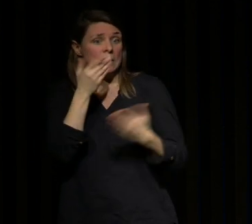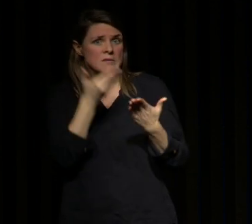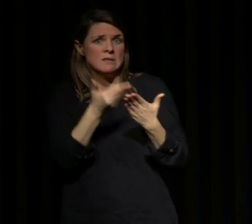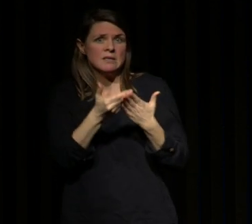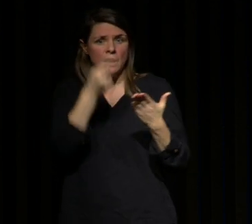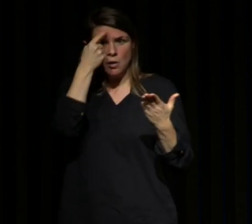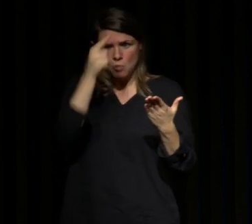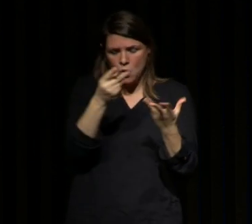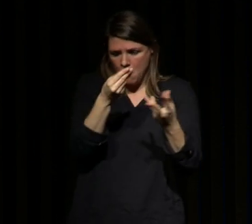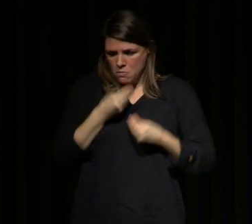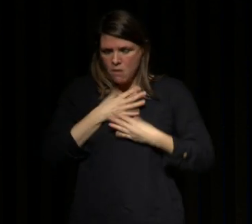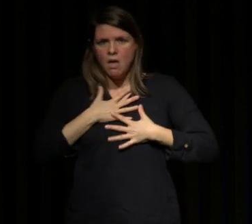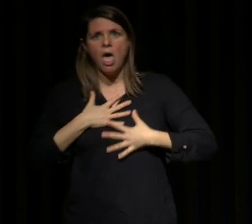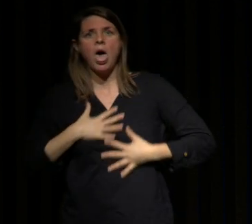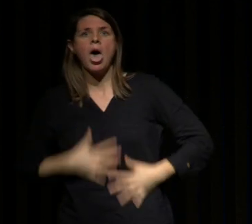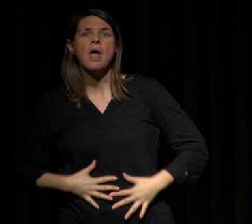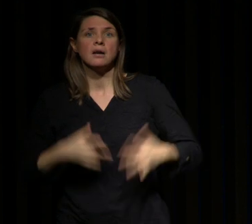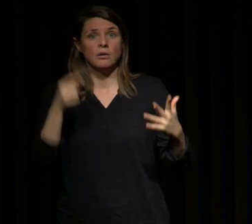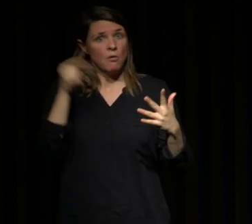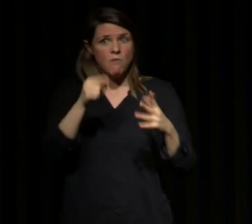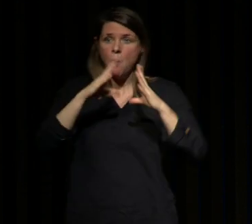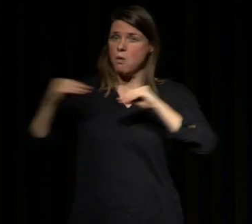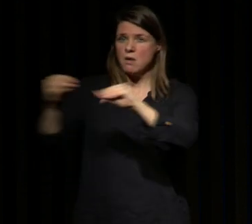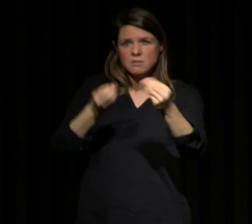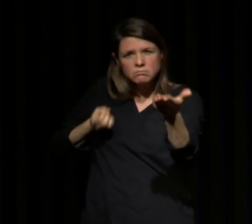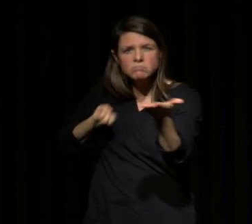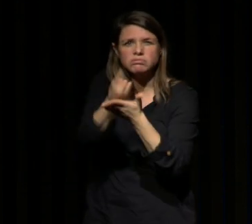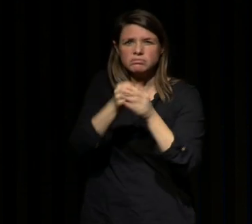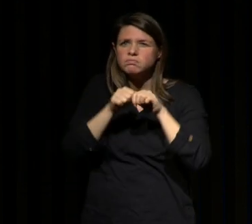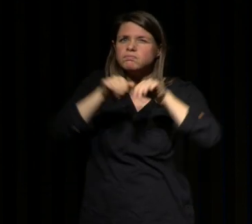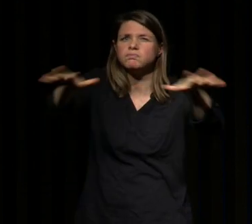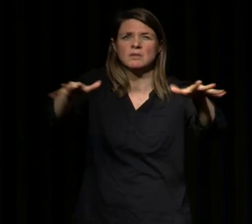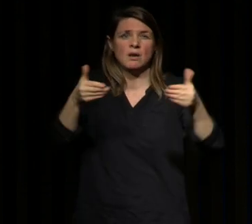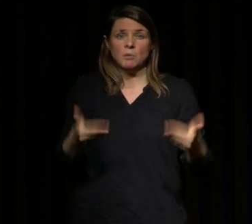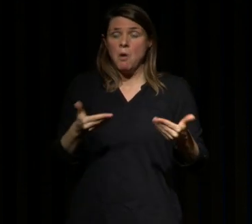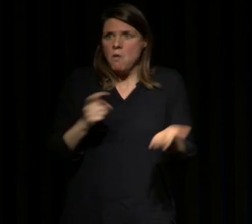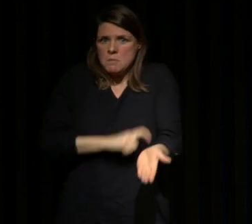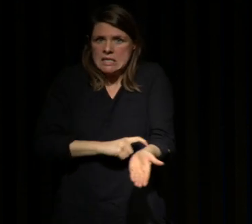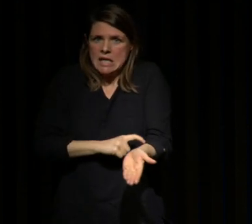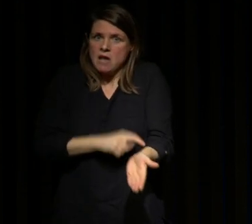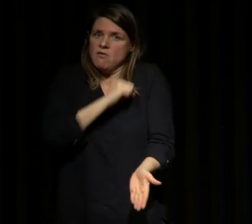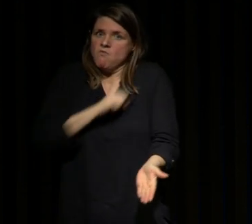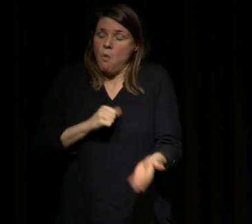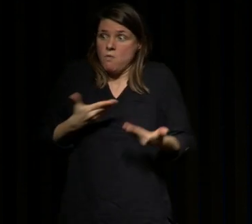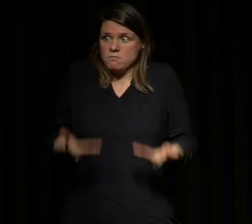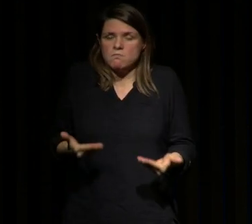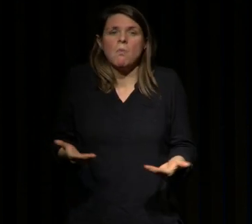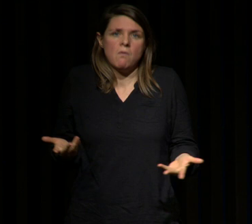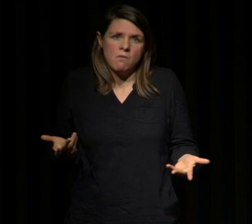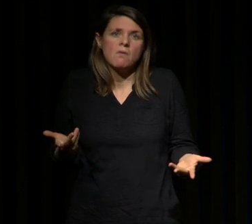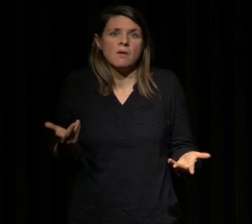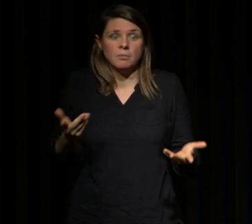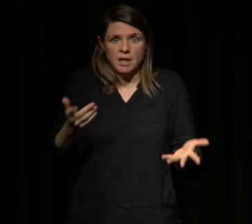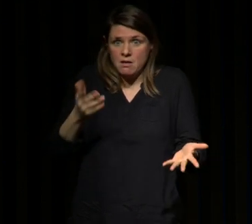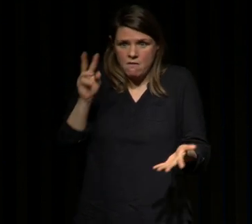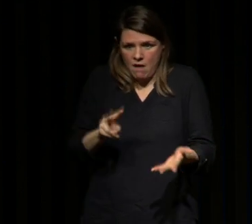bien-être important qu'il faut communiquer au niveau de la population en ce moment on est extrêmement stressé je vais vous le montrer et on est dans l